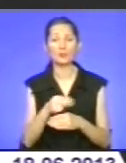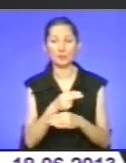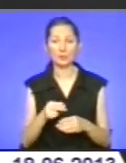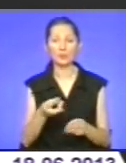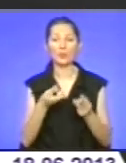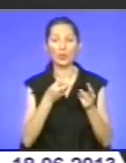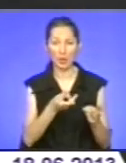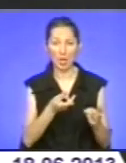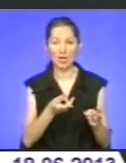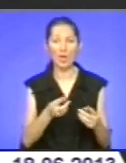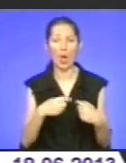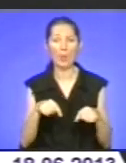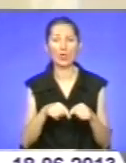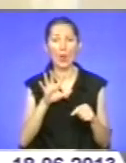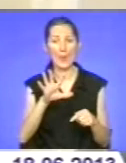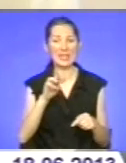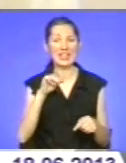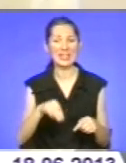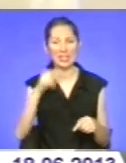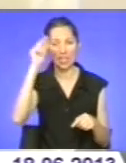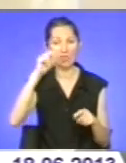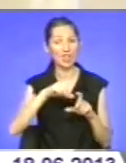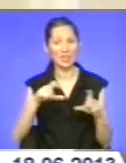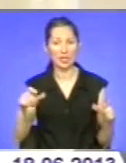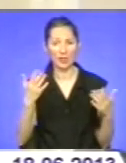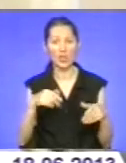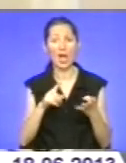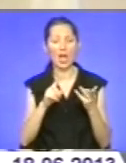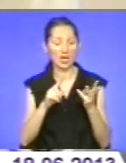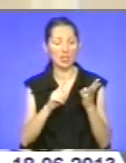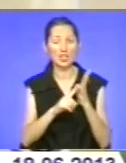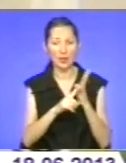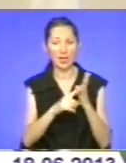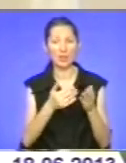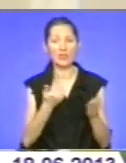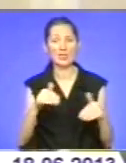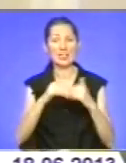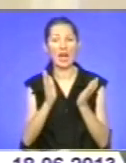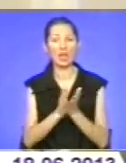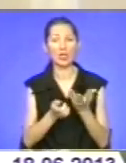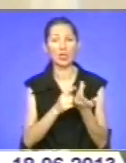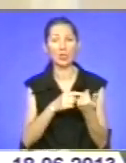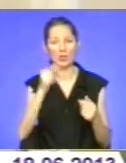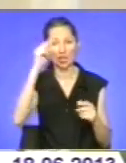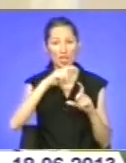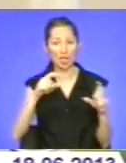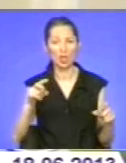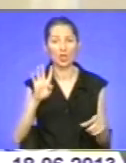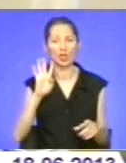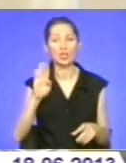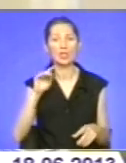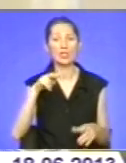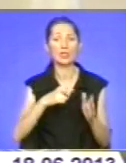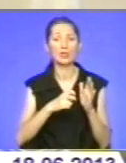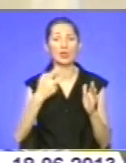тисячах навчальних закладів. Вже чверть від загальної кількості шкіл, 4 828 шкіл